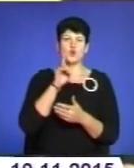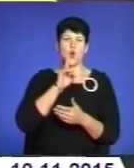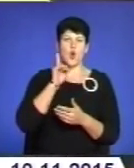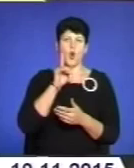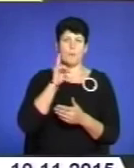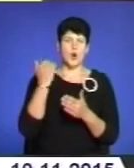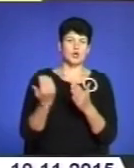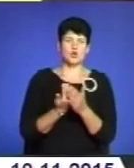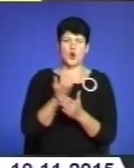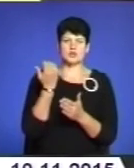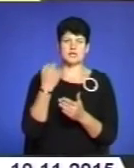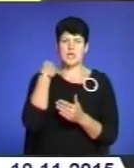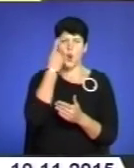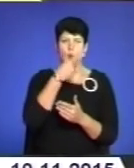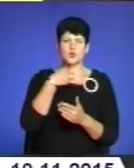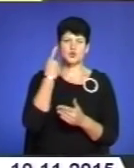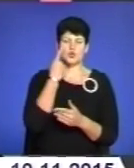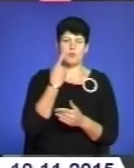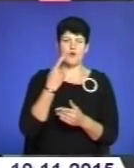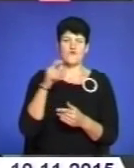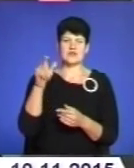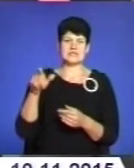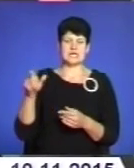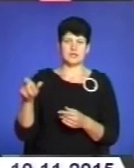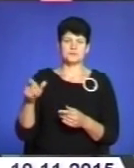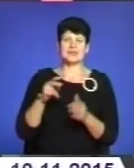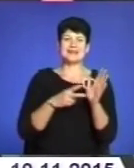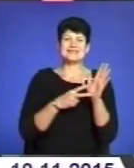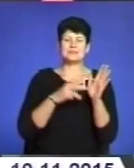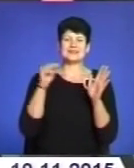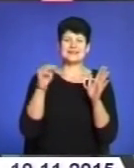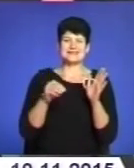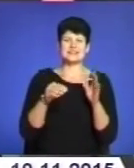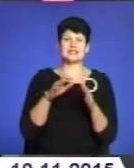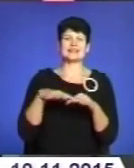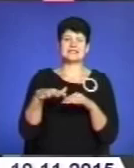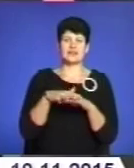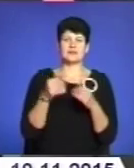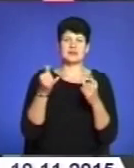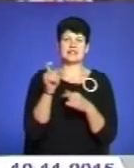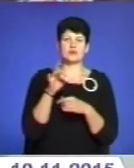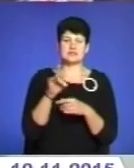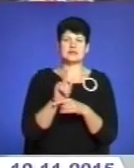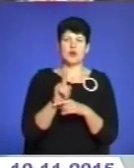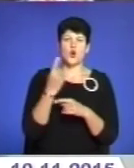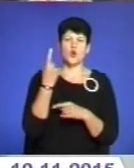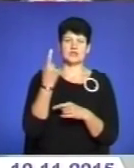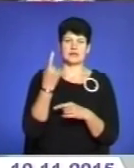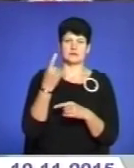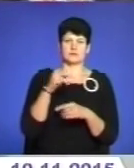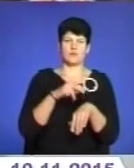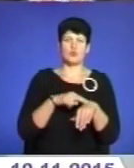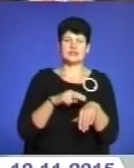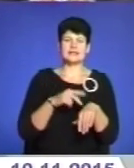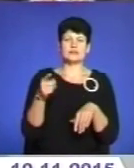особовий склад. На 7 тисяч населення відтепер за європейськими стандартами один поліцейський. На